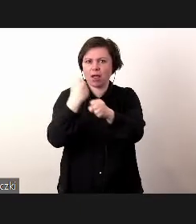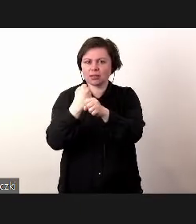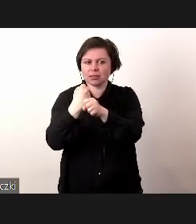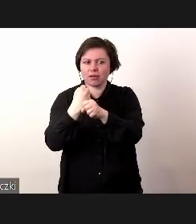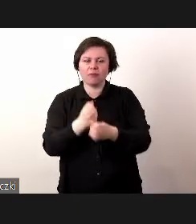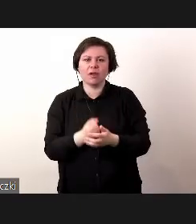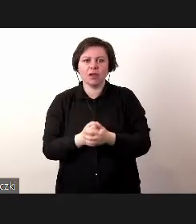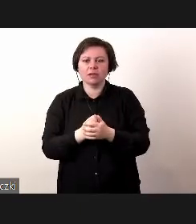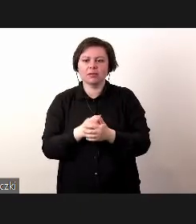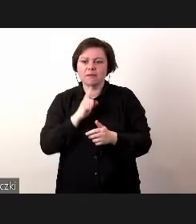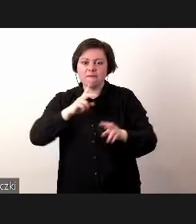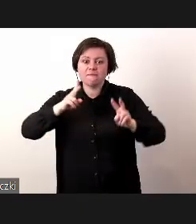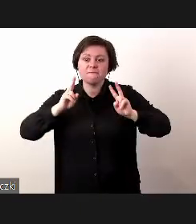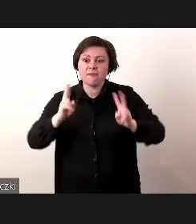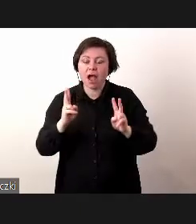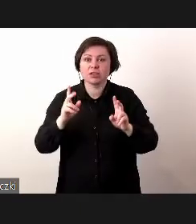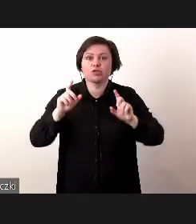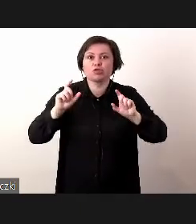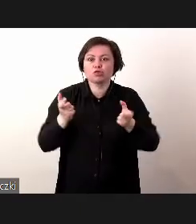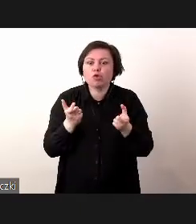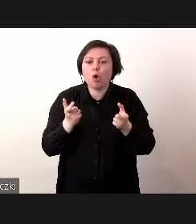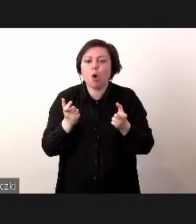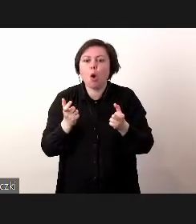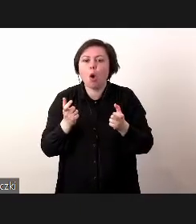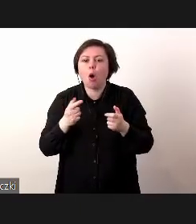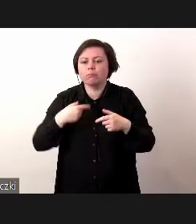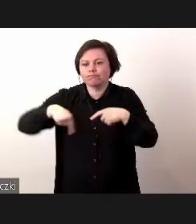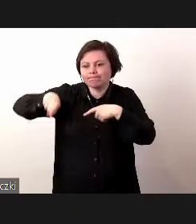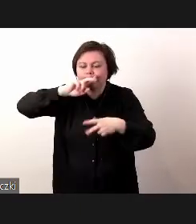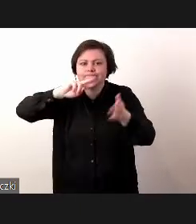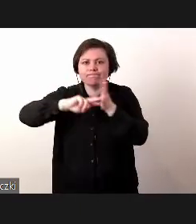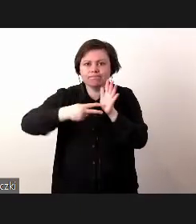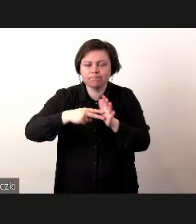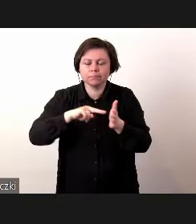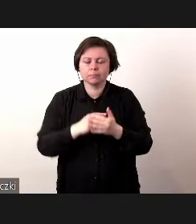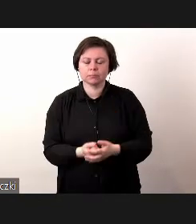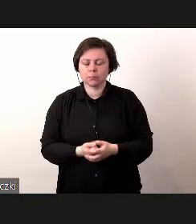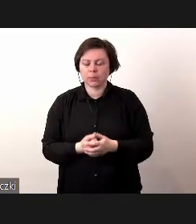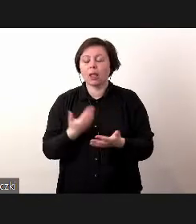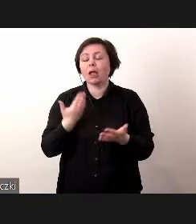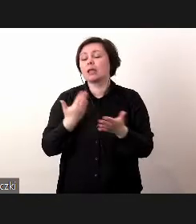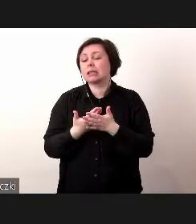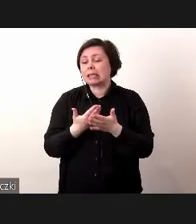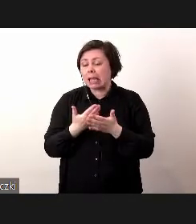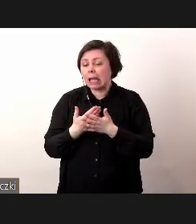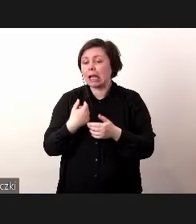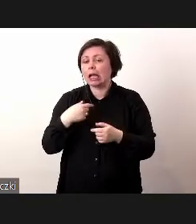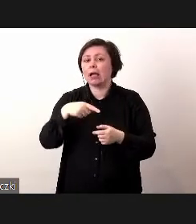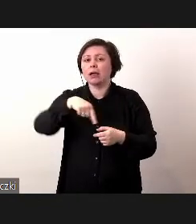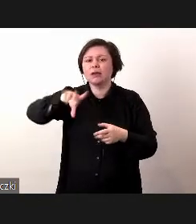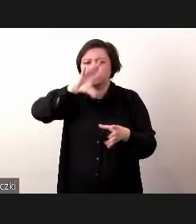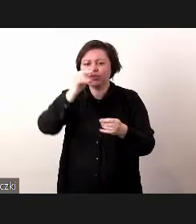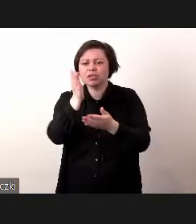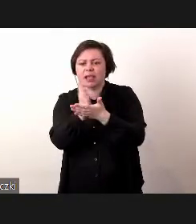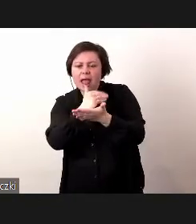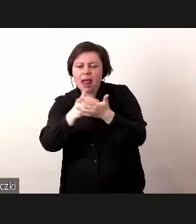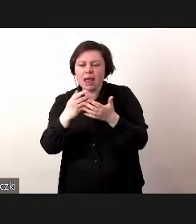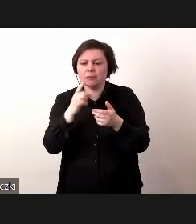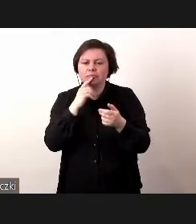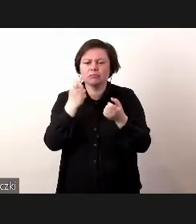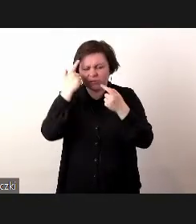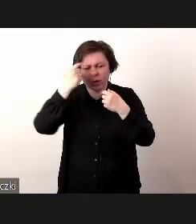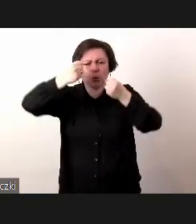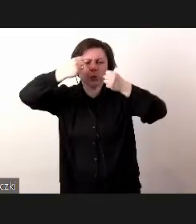nad faktycznie nad tym, co pracowujemy. Dlatego, że biorąc te wszystkie elementy związane ze